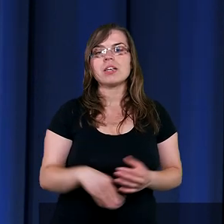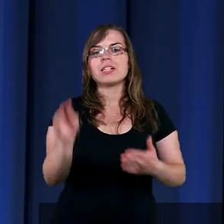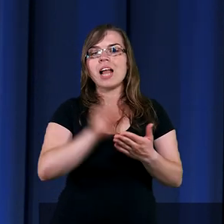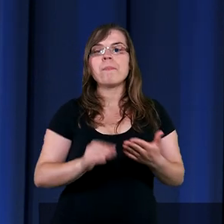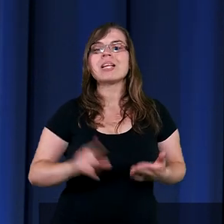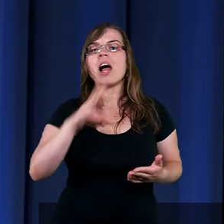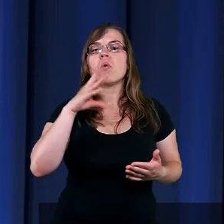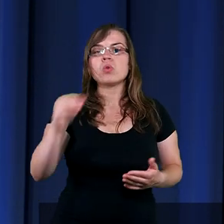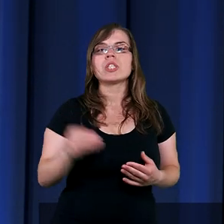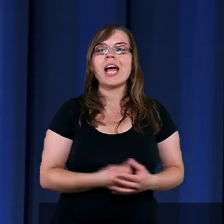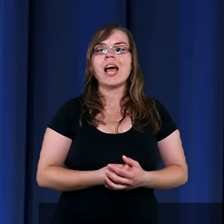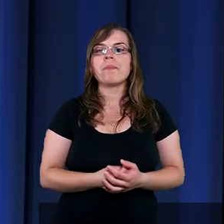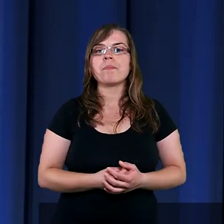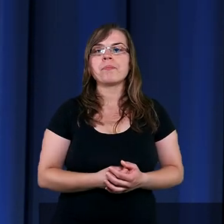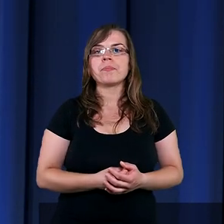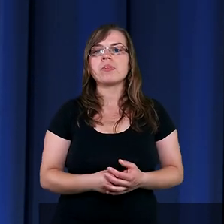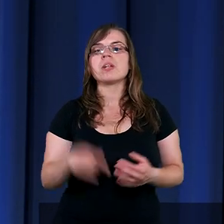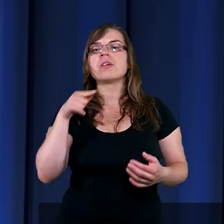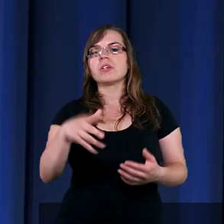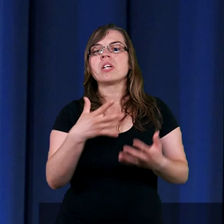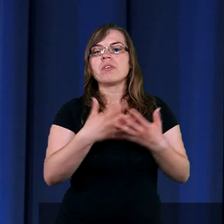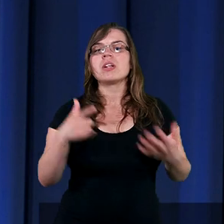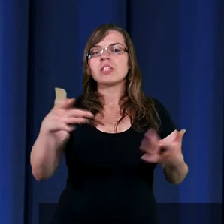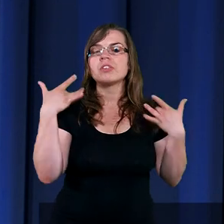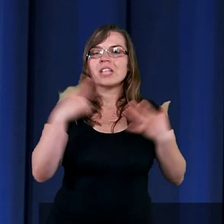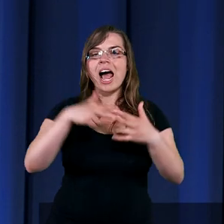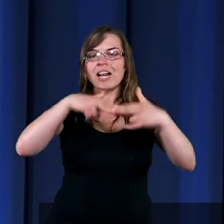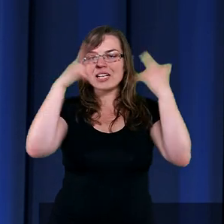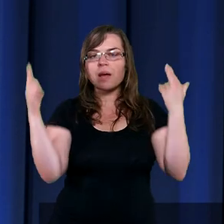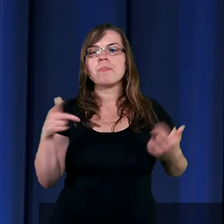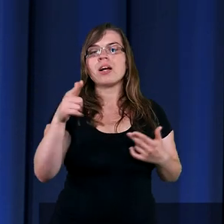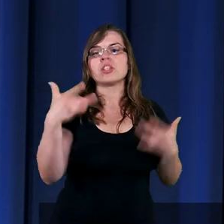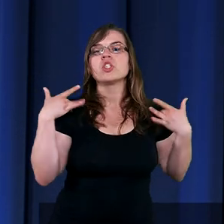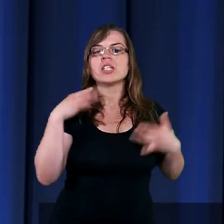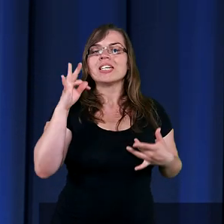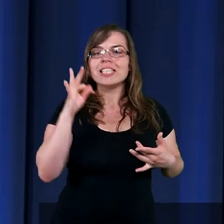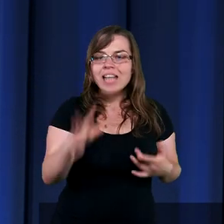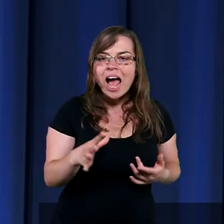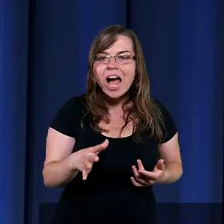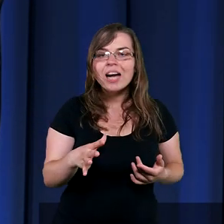napisał, że żyj dla nieba, żyj tak,